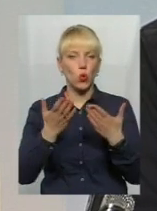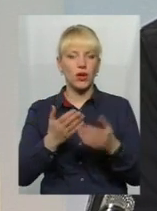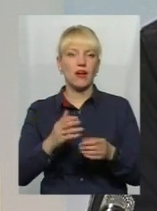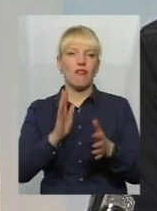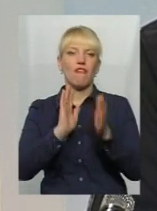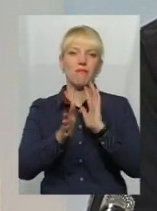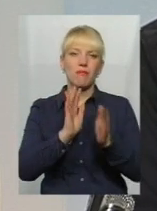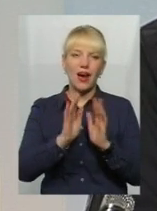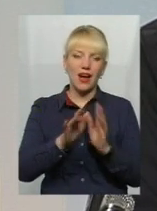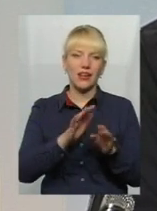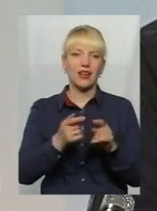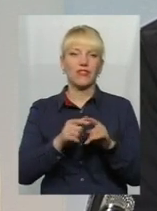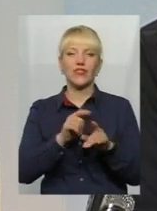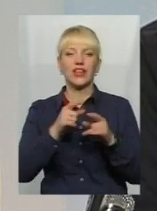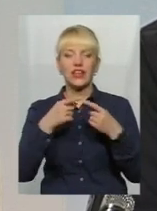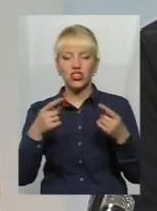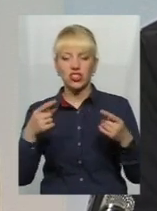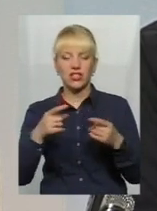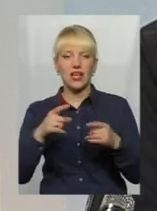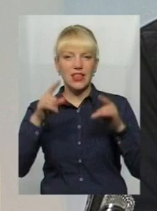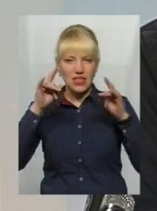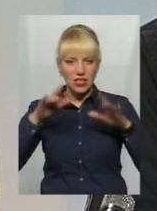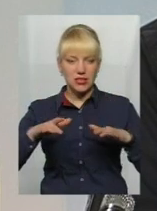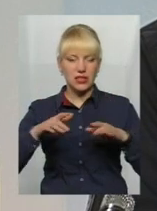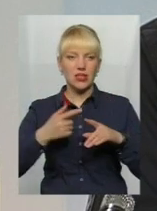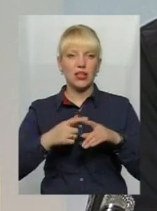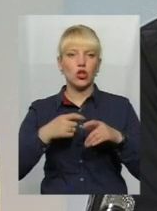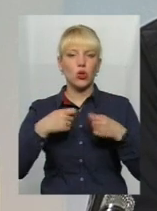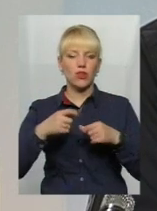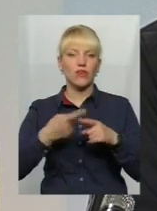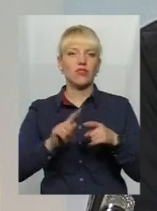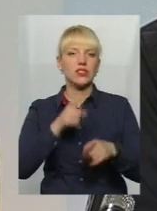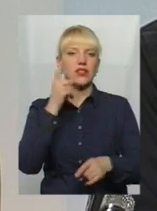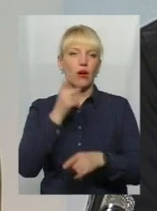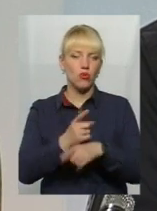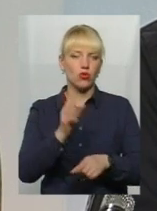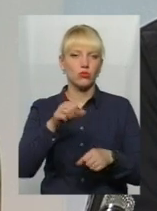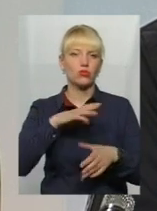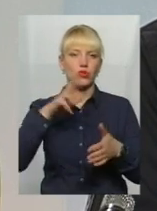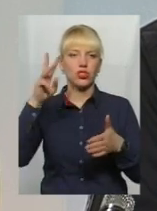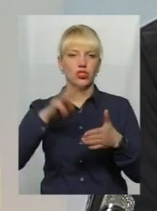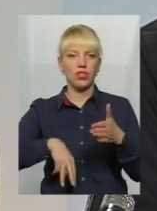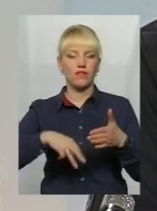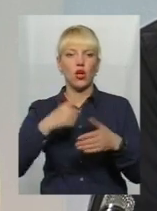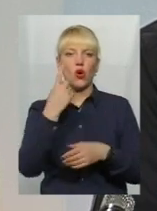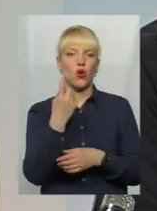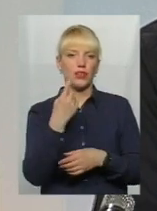скверах, інших несанкціонованих місцях торгівлі, вона заборонена і тягне за собою накладення штрафу від одного